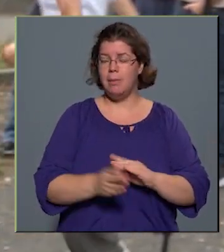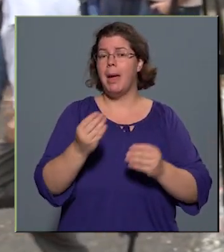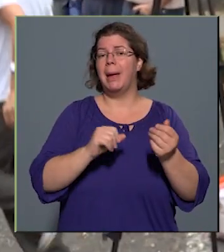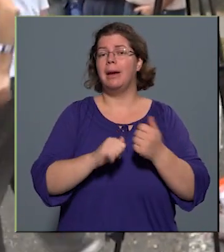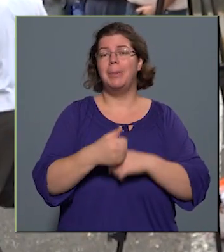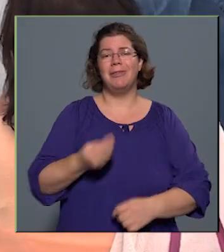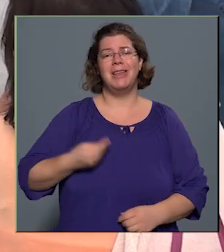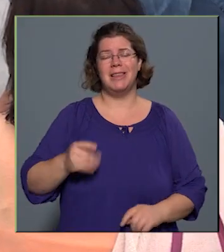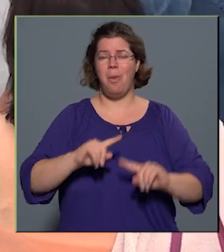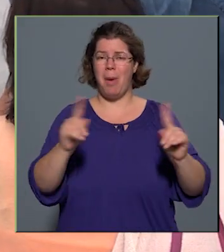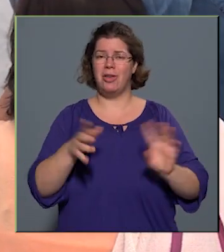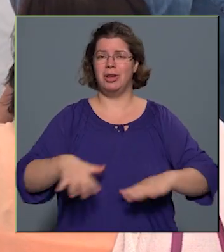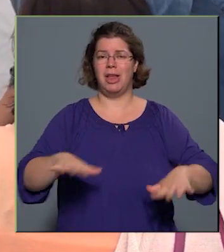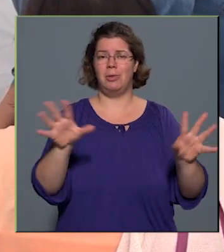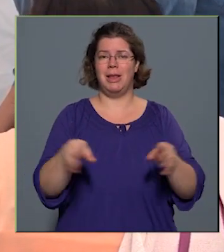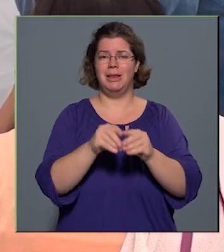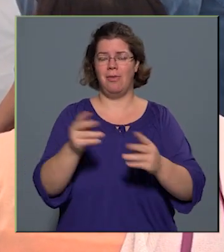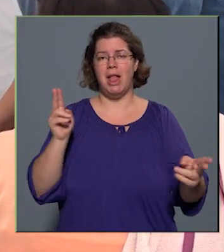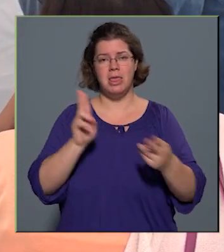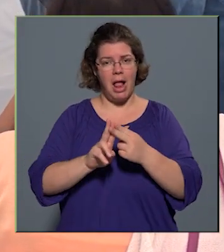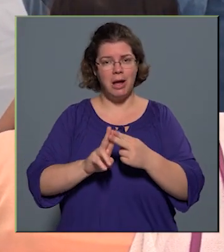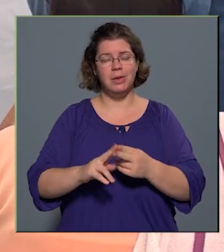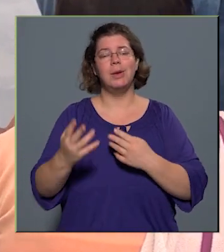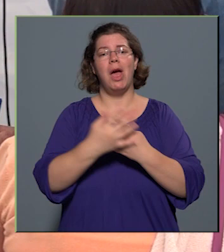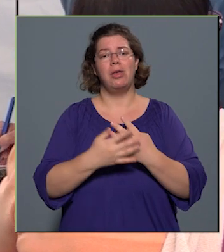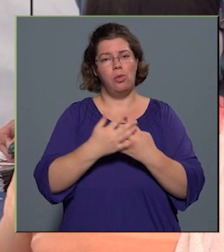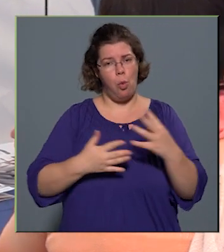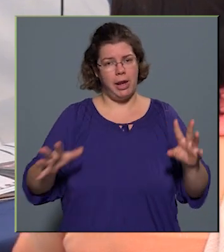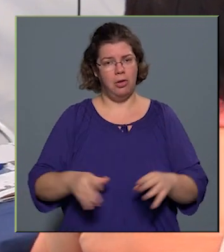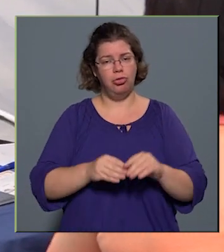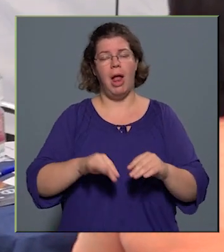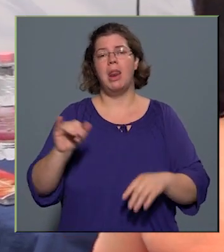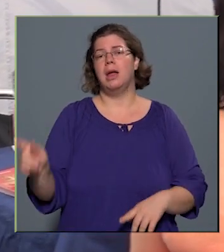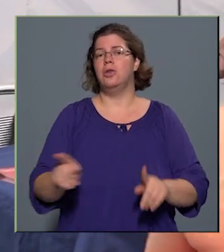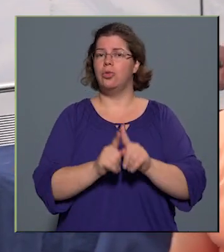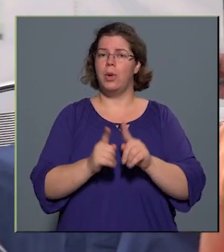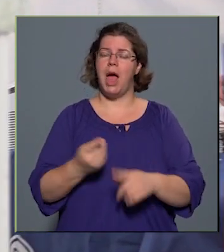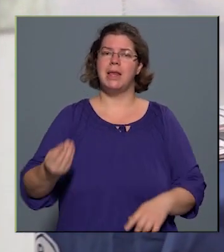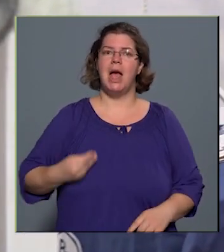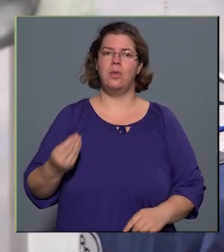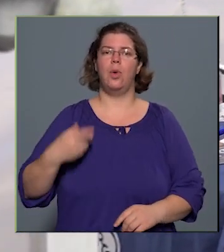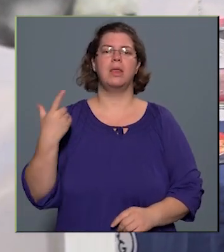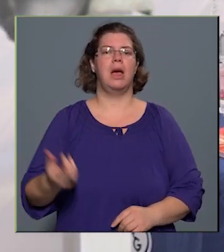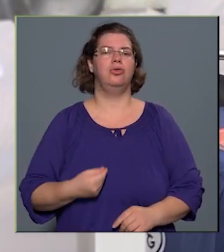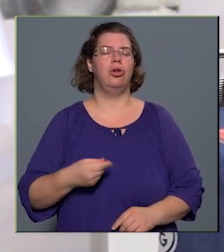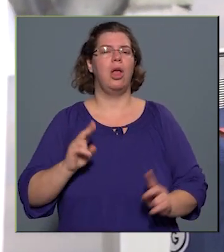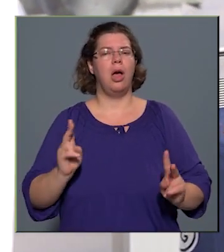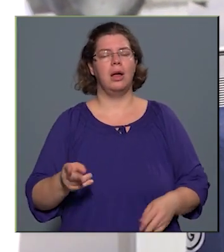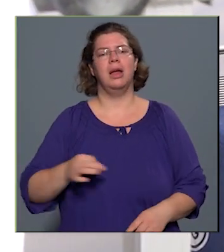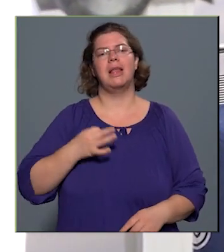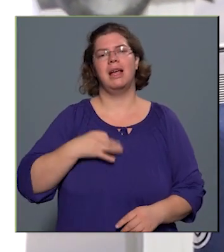prevenció egy másik területével találkozhatunk, a szűrésekkel és olyan előadásokkal, amelyek az